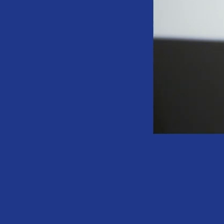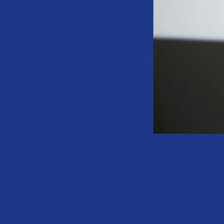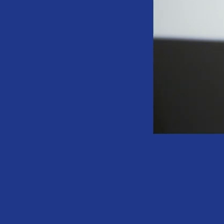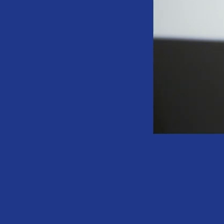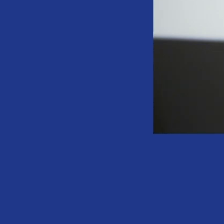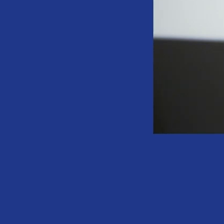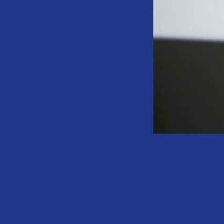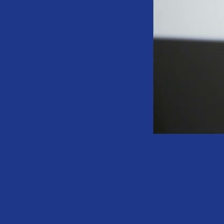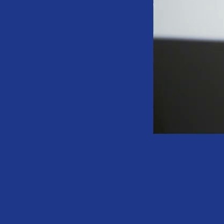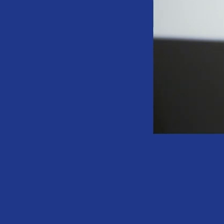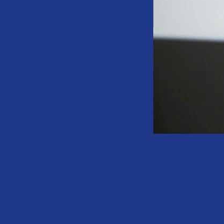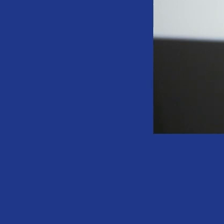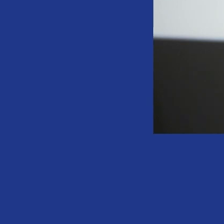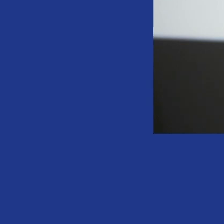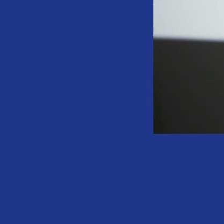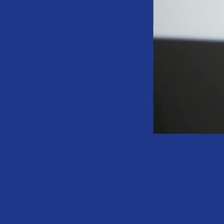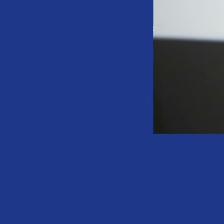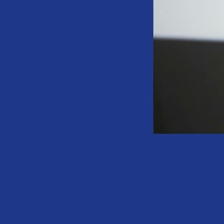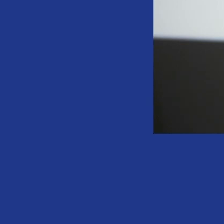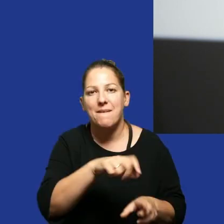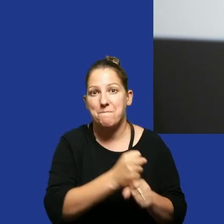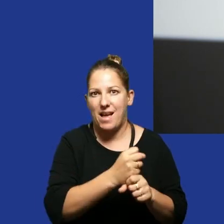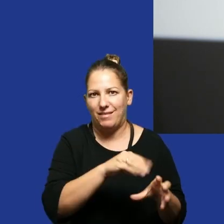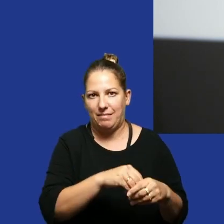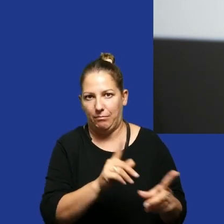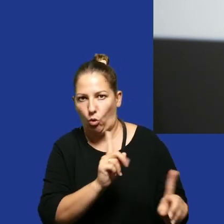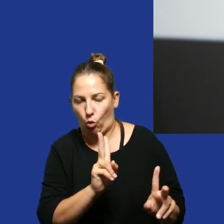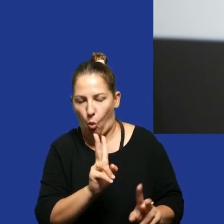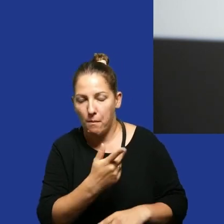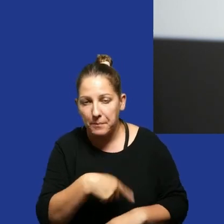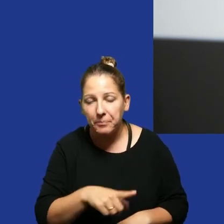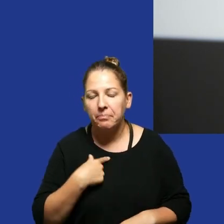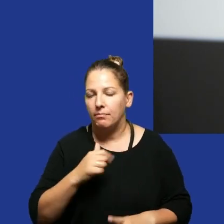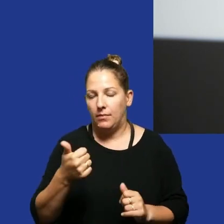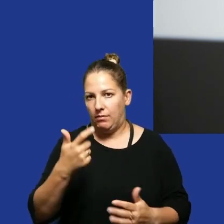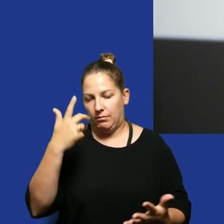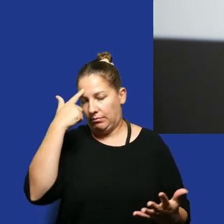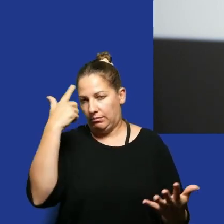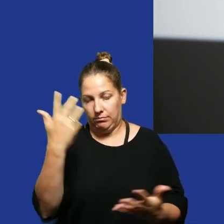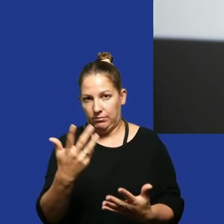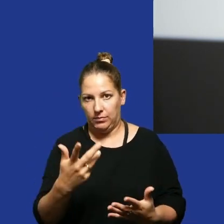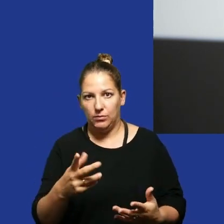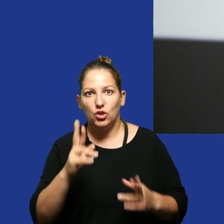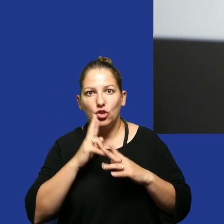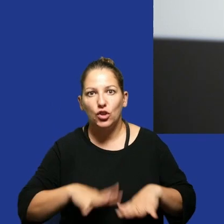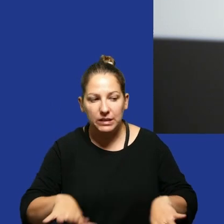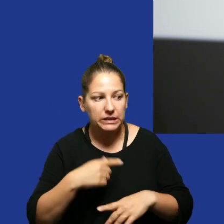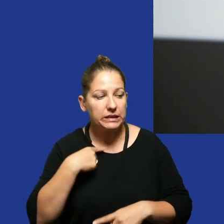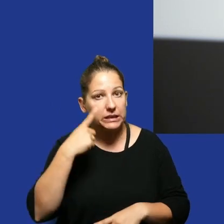uważał z kim rozmawiam w pracy. To było moje pierwsze takie zderzenie z rzeczywistością, gdzie wtedy